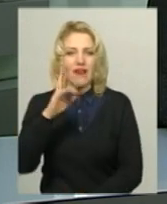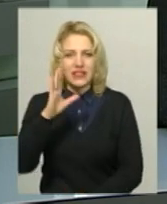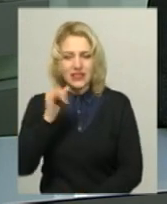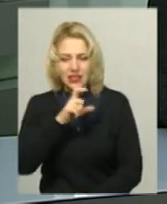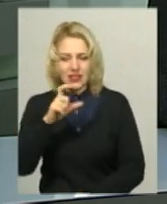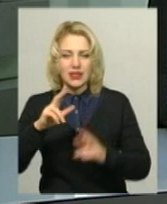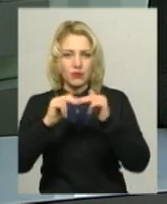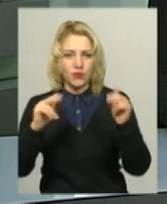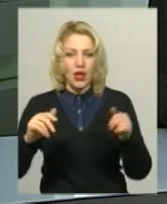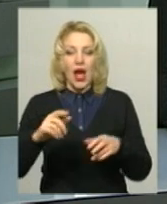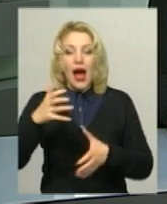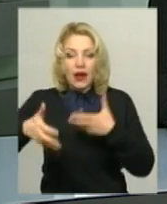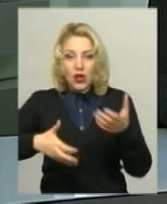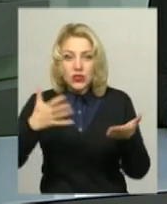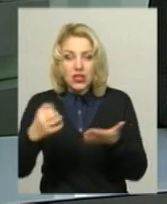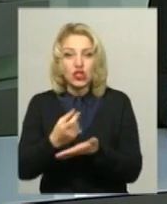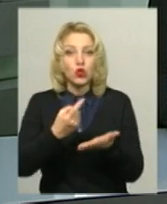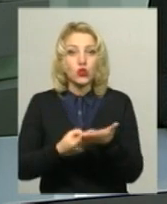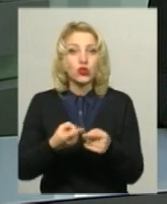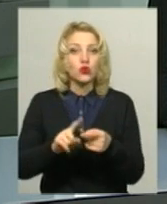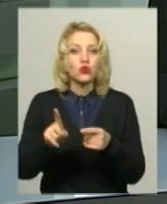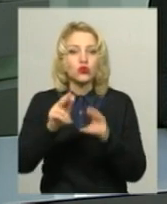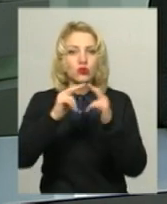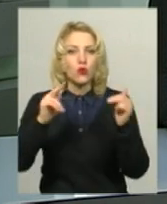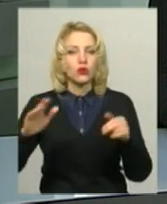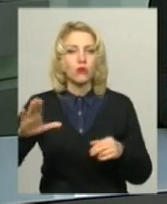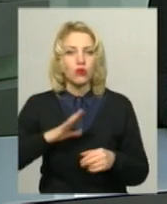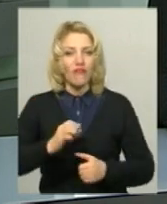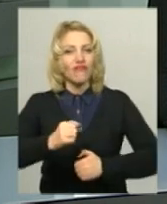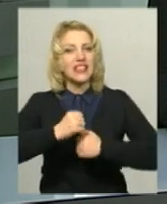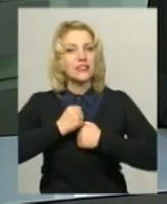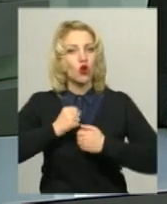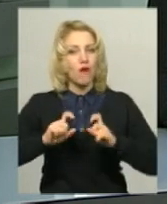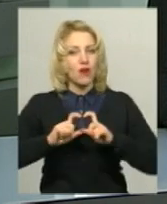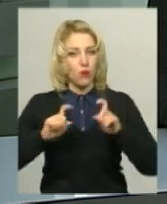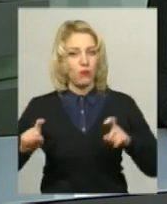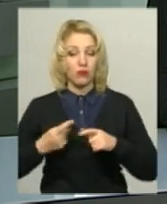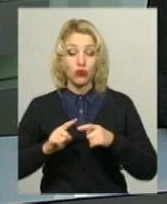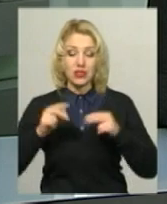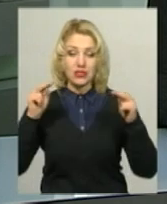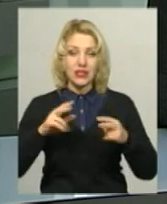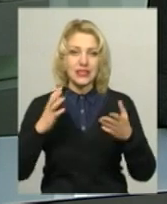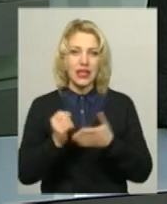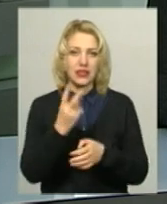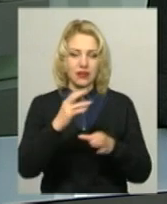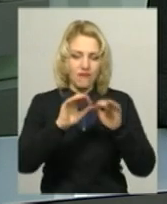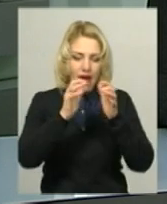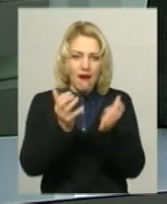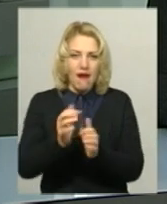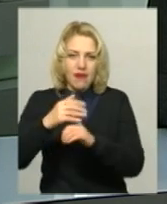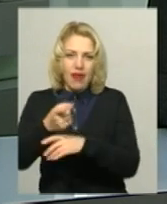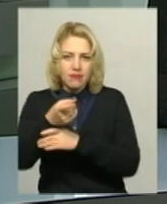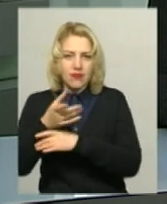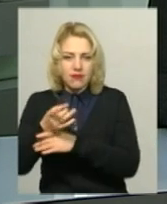століття археологи знайшли доказу того, що споруда була військовим об'єктом. Про це свідчить знайдені два ядра та кілька фрагментів